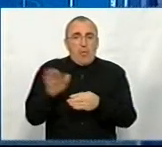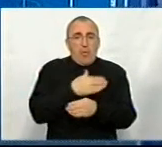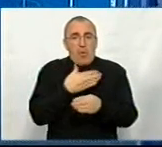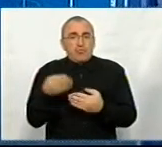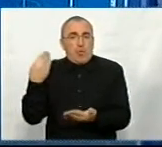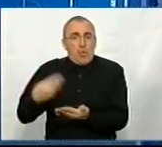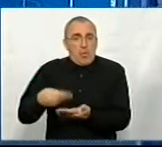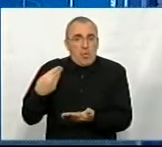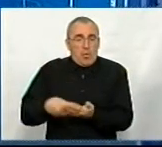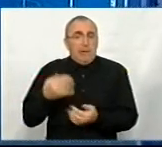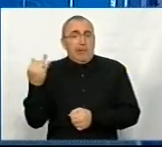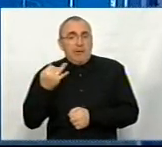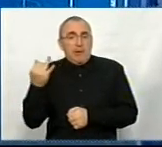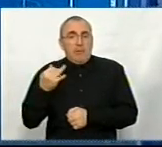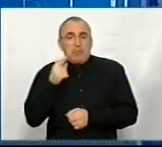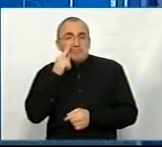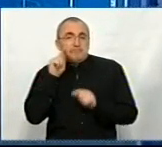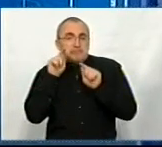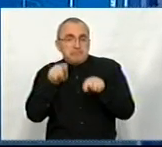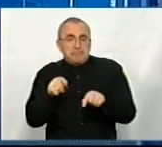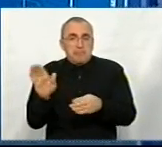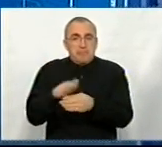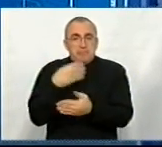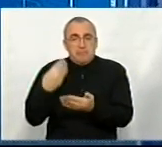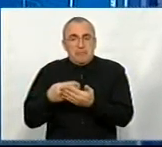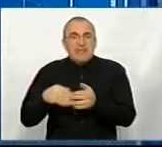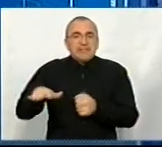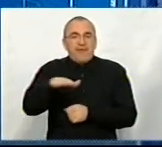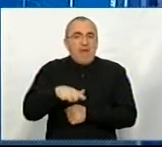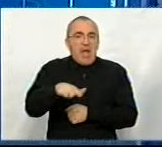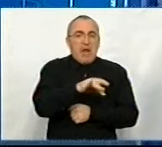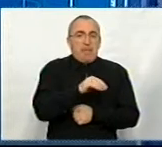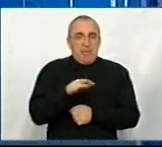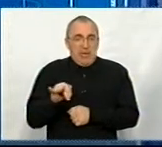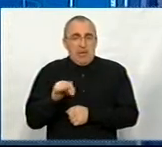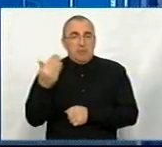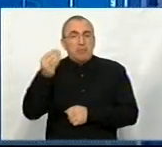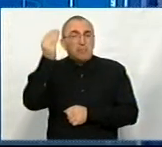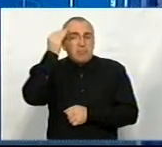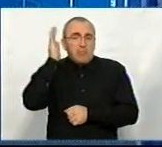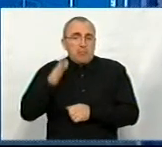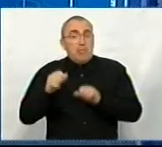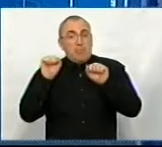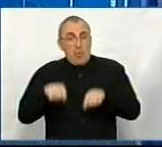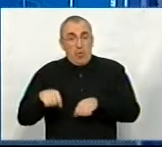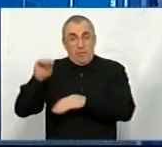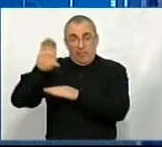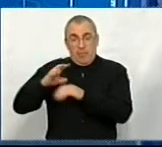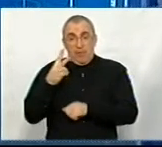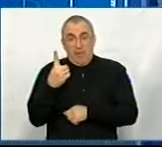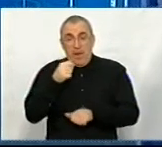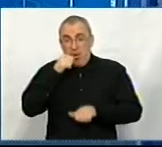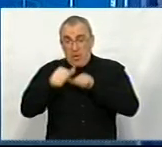коштів, то цікавлять акценти стосовно розподілу коштів за сферами. На вашу думку, чи зміг бюджет 2021